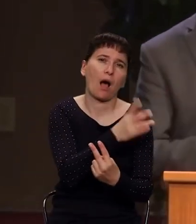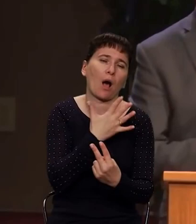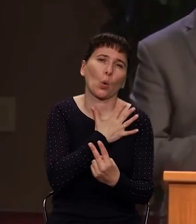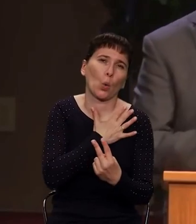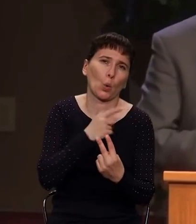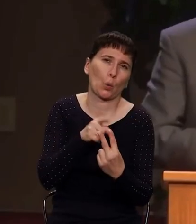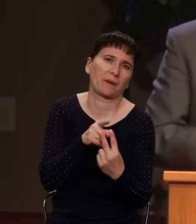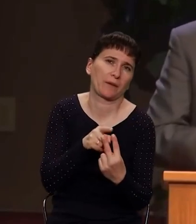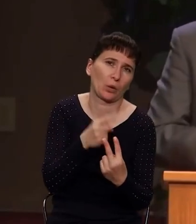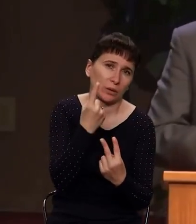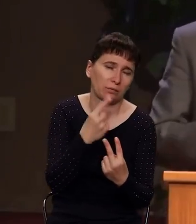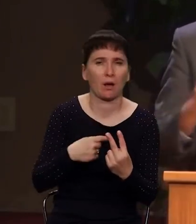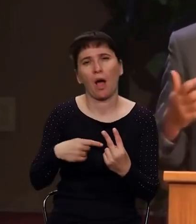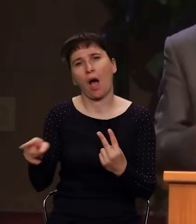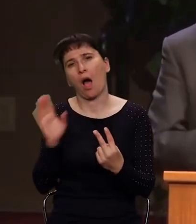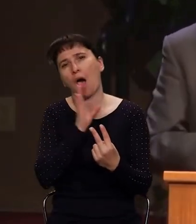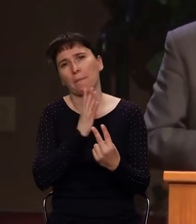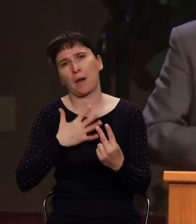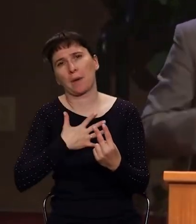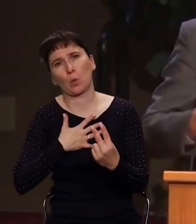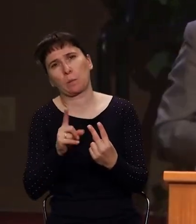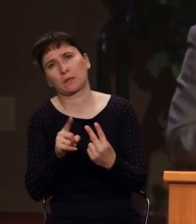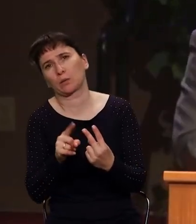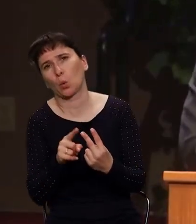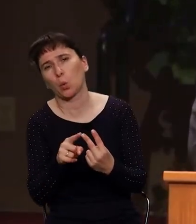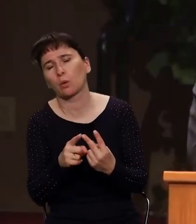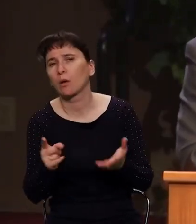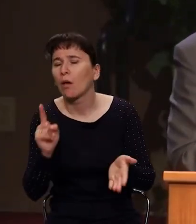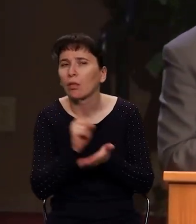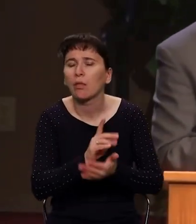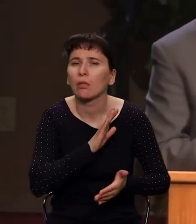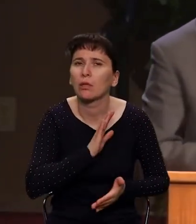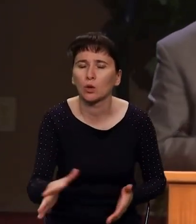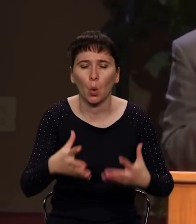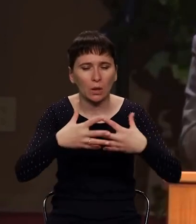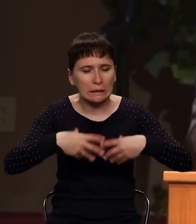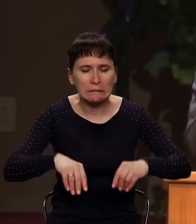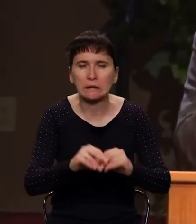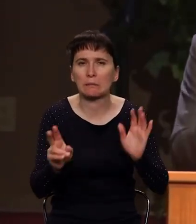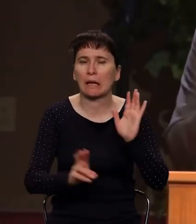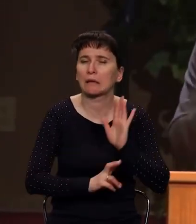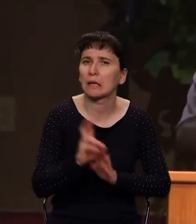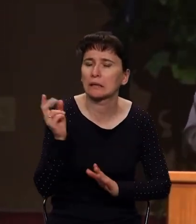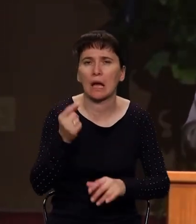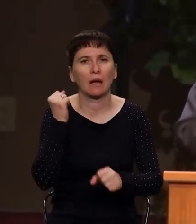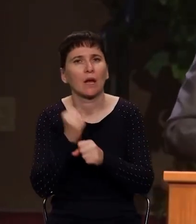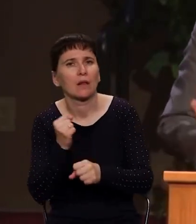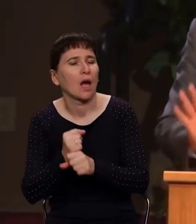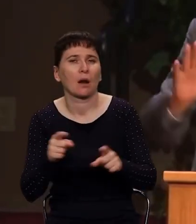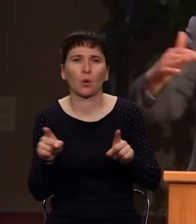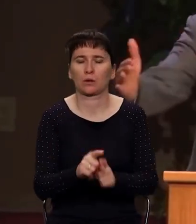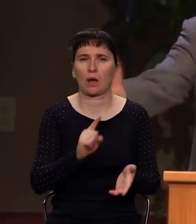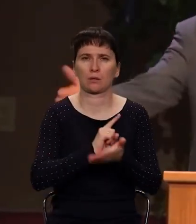лицеприятие, естественно, что не должно быть ни в семье, ни в церкви, ни на работе, нигде. Но причиной попустительства иногда